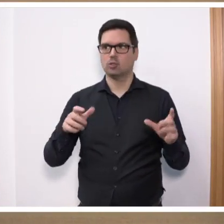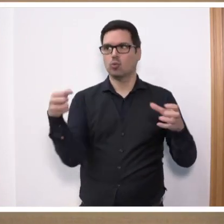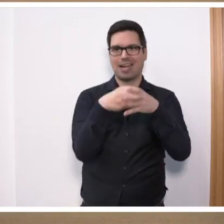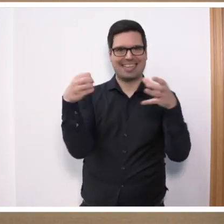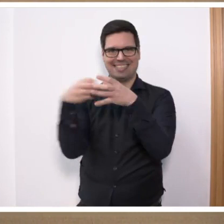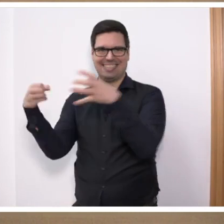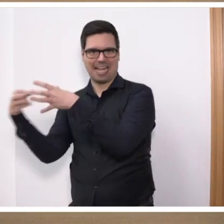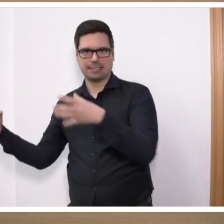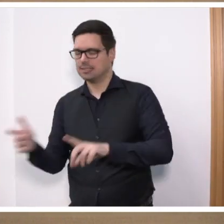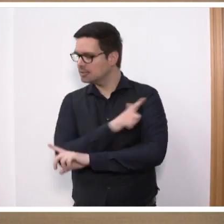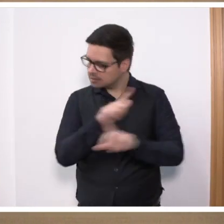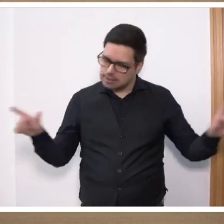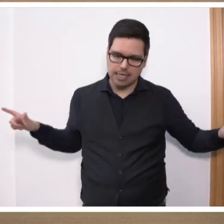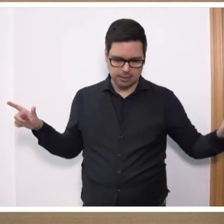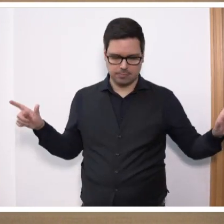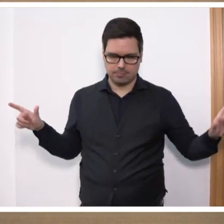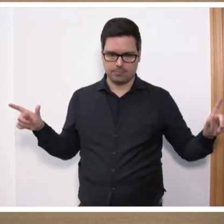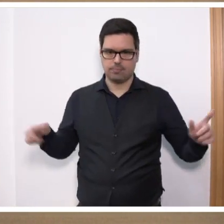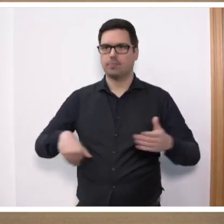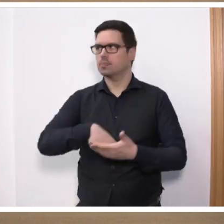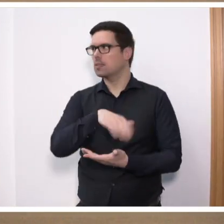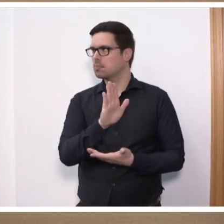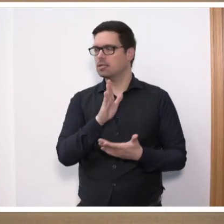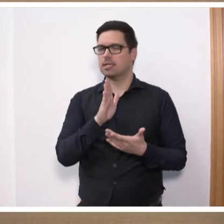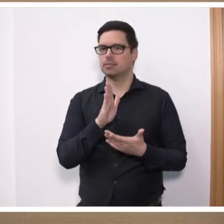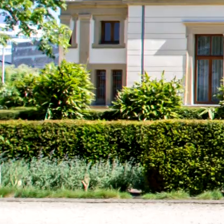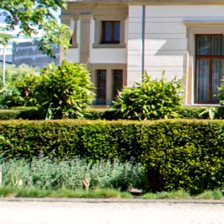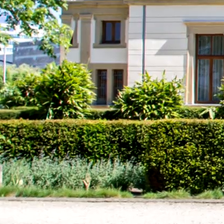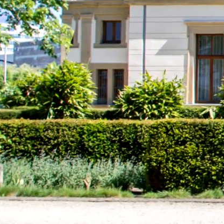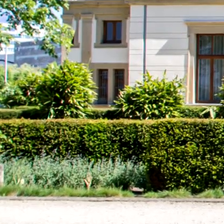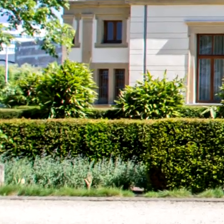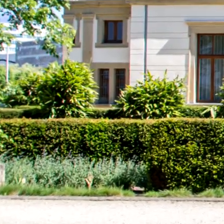einzelner Opfer. Wir lehnen aus Vorgesagten dem Antrag ab. Danke.